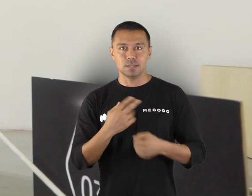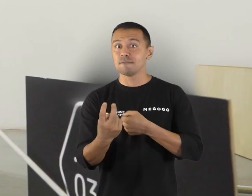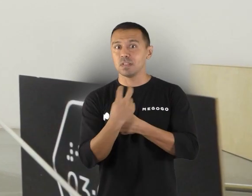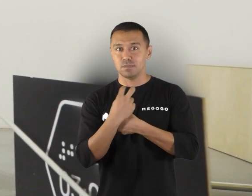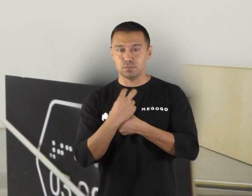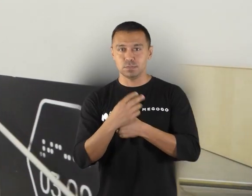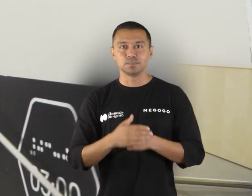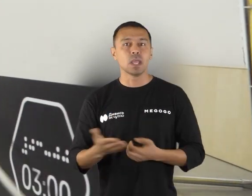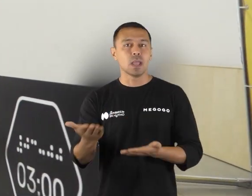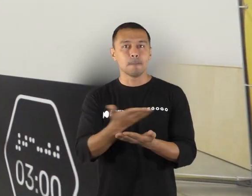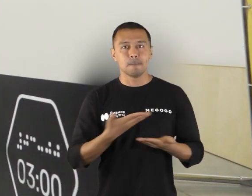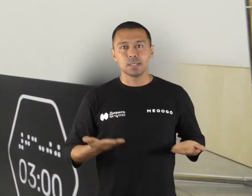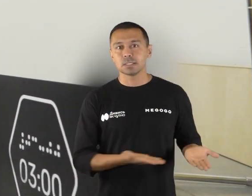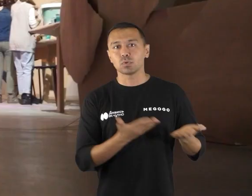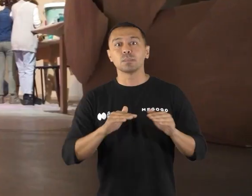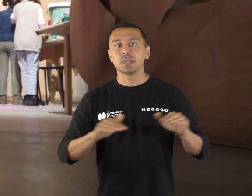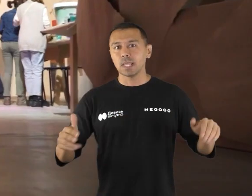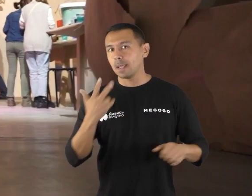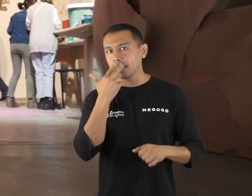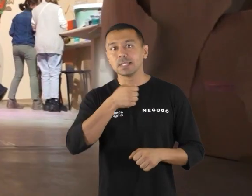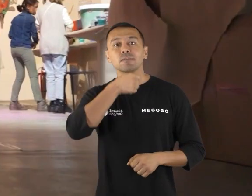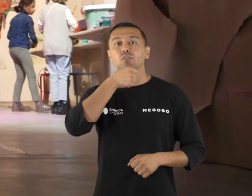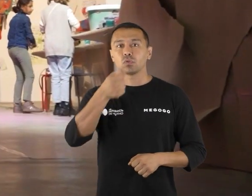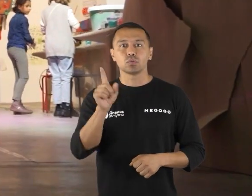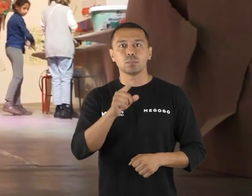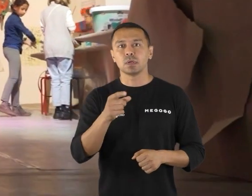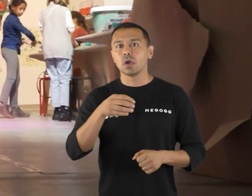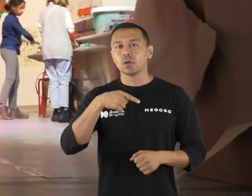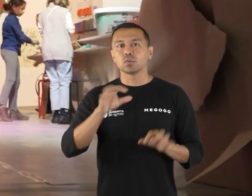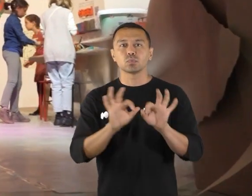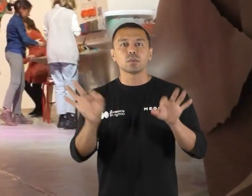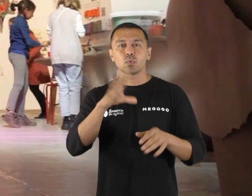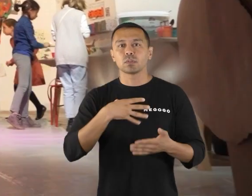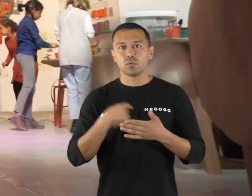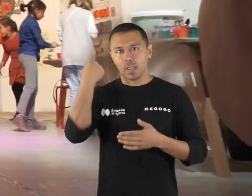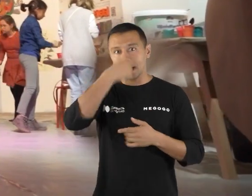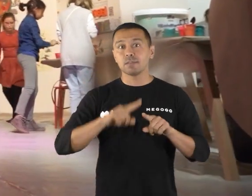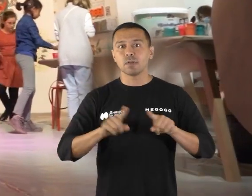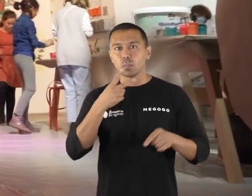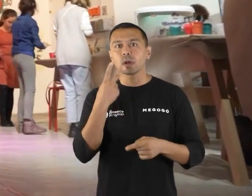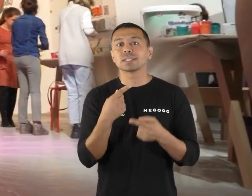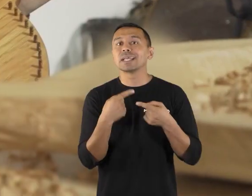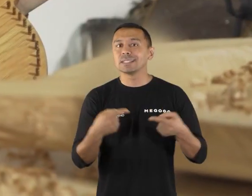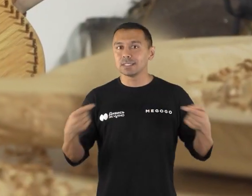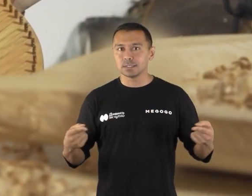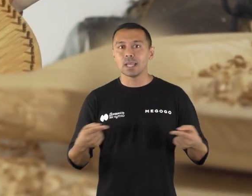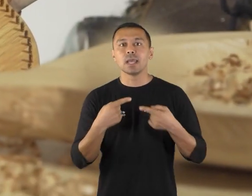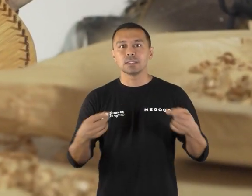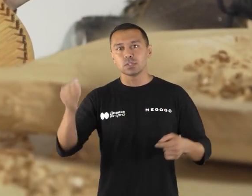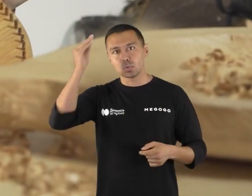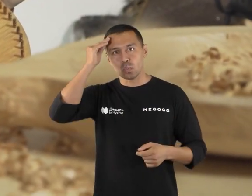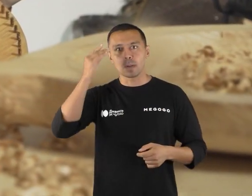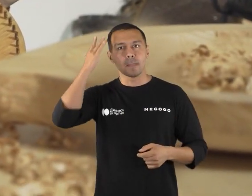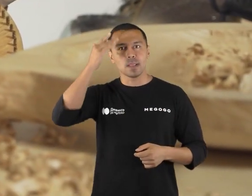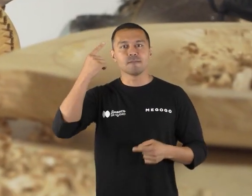відвідувачі. Ми запрошуємо дітей, підлітків та дорослих, щоб заявити про свою індивідуальність та показати різність. Різність